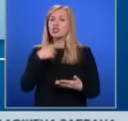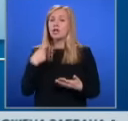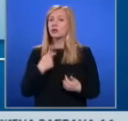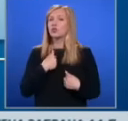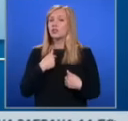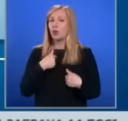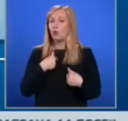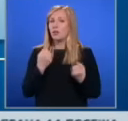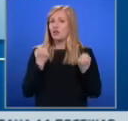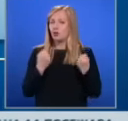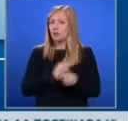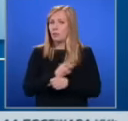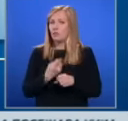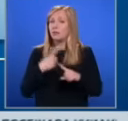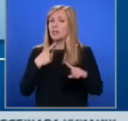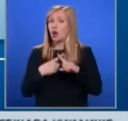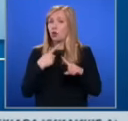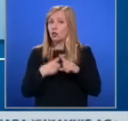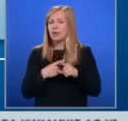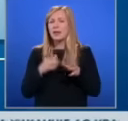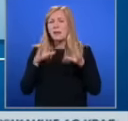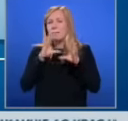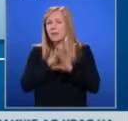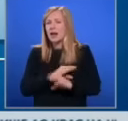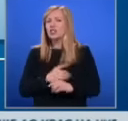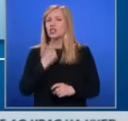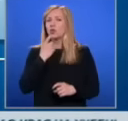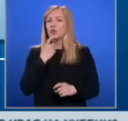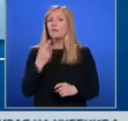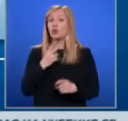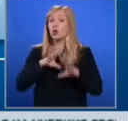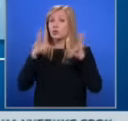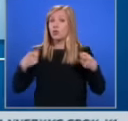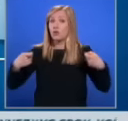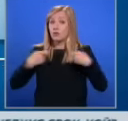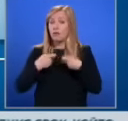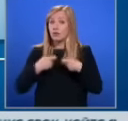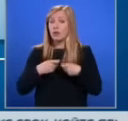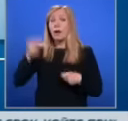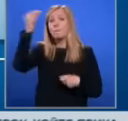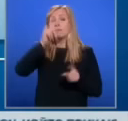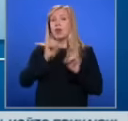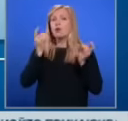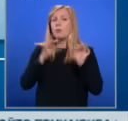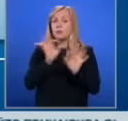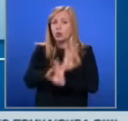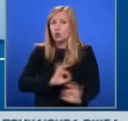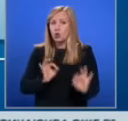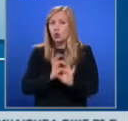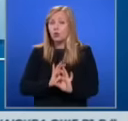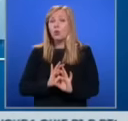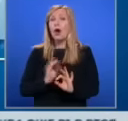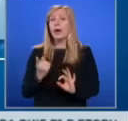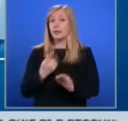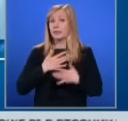по време на Холокоста. В мрачните години на Втората световна война, България не допусна нито един свой гражданин от еврейски происход